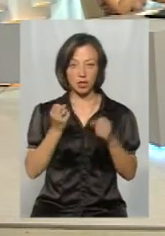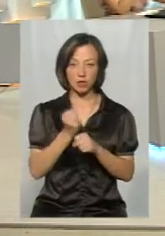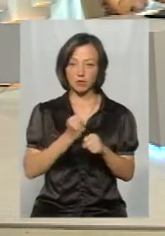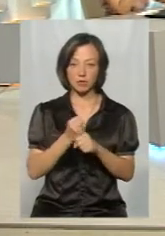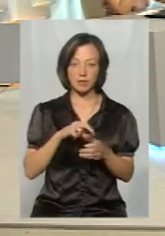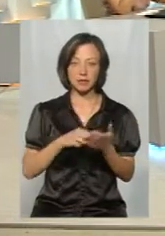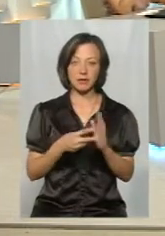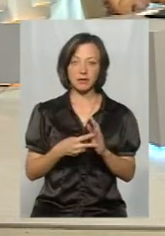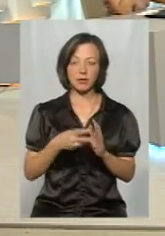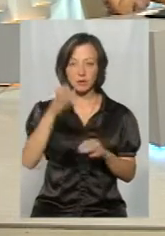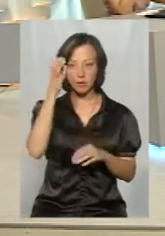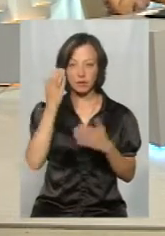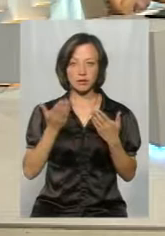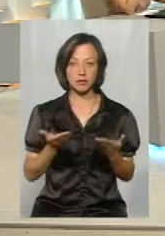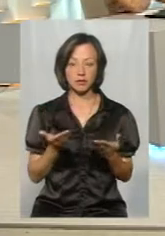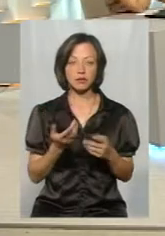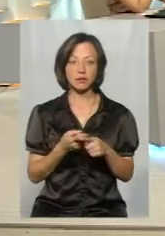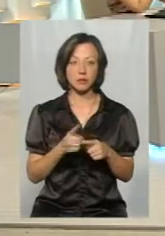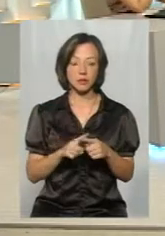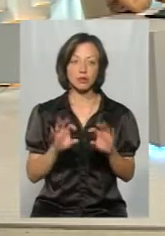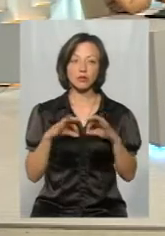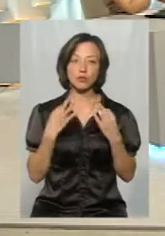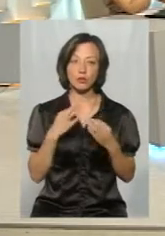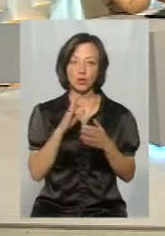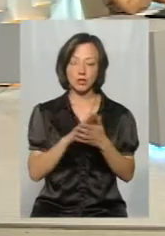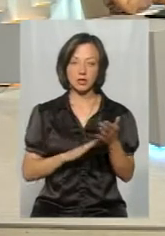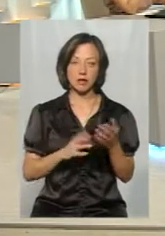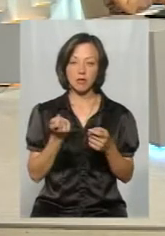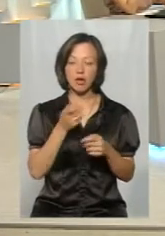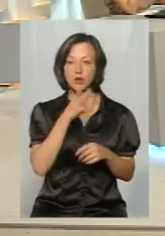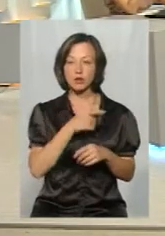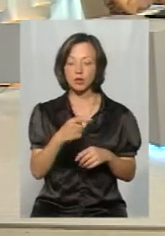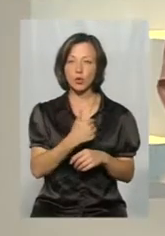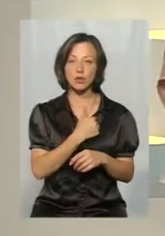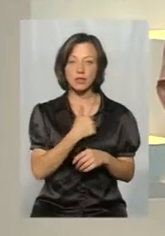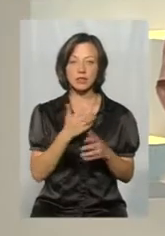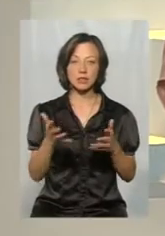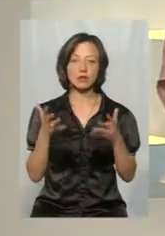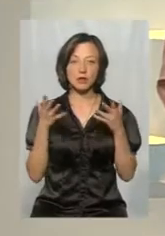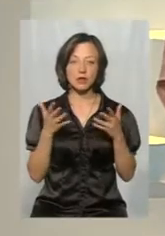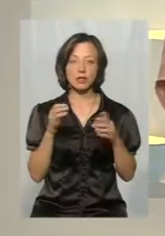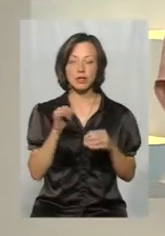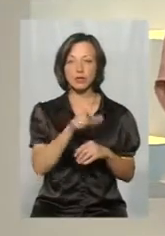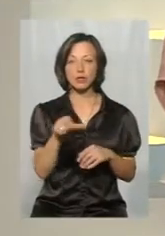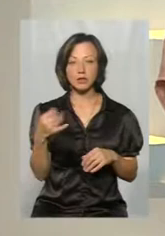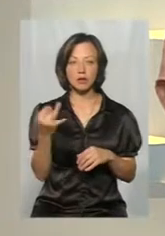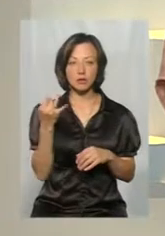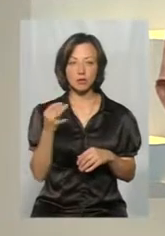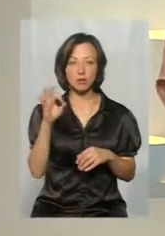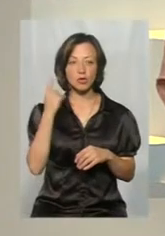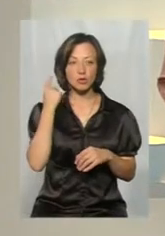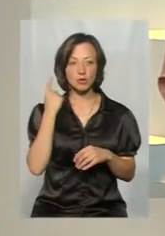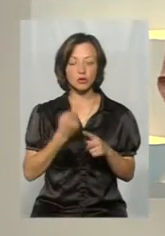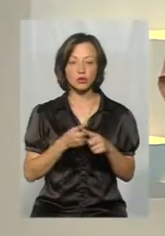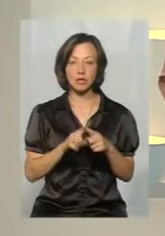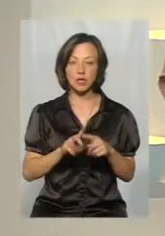стратегію Правильно, не розробили, то сьогодні ми... Але дозвольте, будь ласка, тому що вже мало часу, а я хотіла б з'ясувати, думаю, і глядачам буде цікаво про це почути.